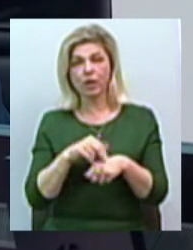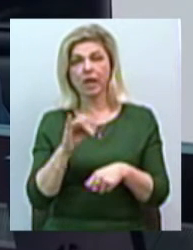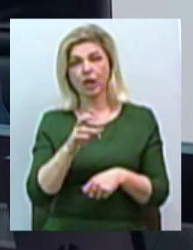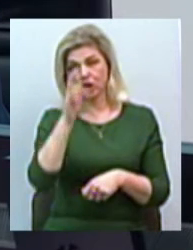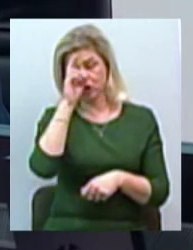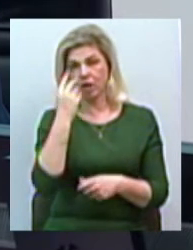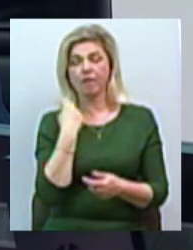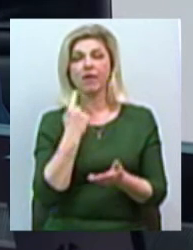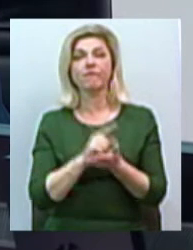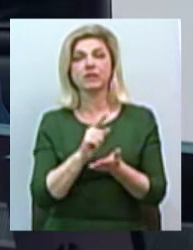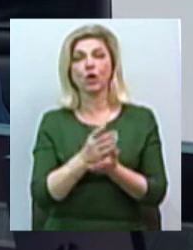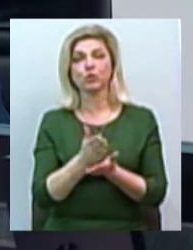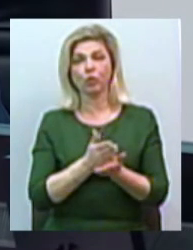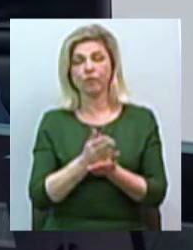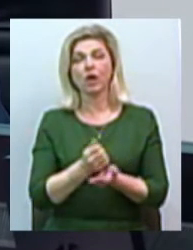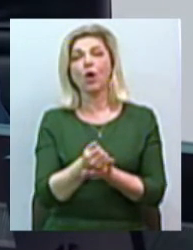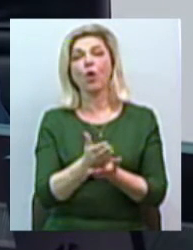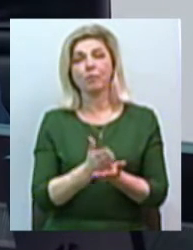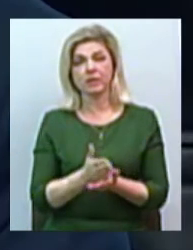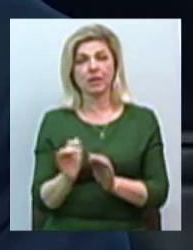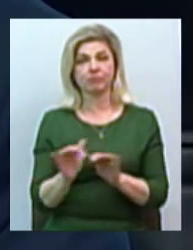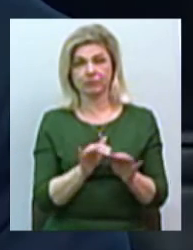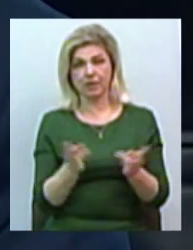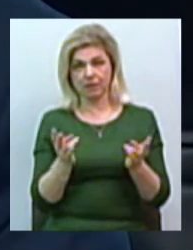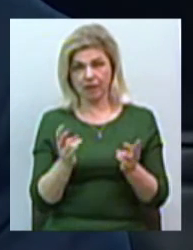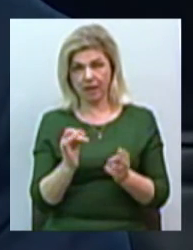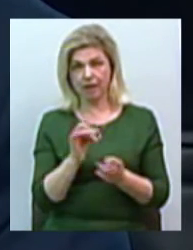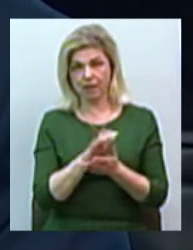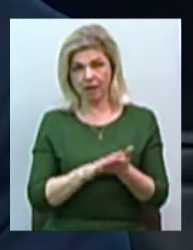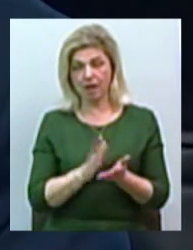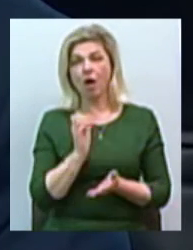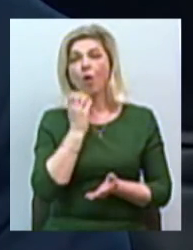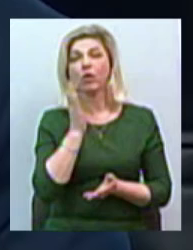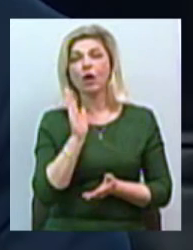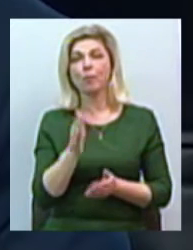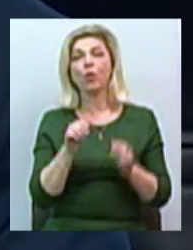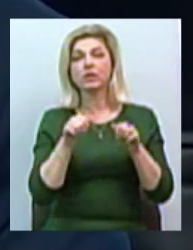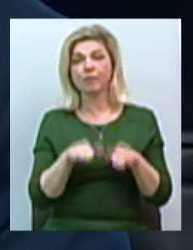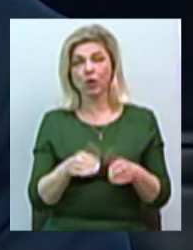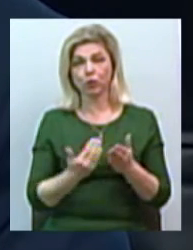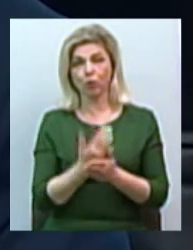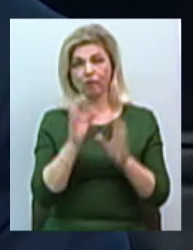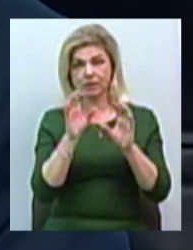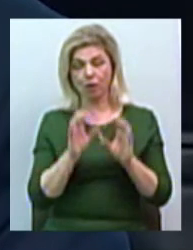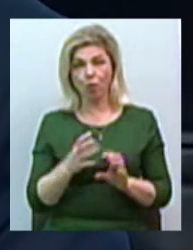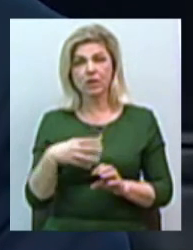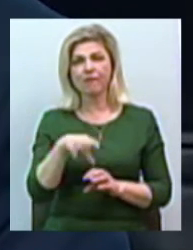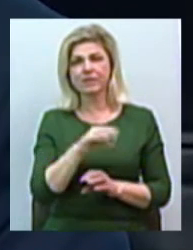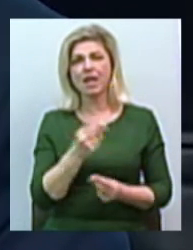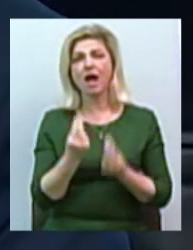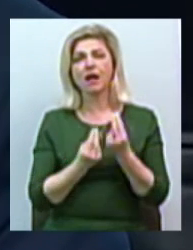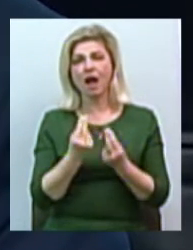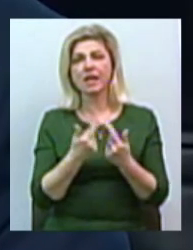фіскальної служби забезпечити вжиття відповідних заходів і так далі. Як буде прийнятий новий закон, всі гральні заклади, а також моментальні